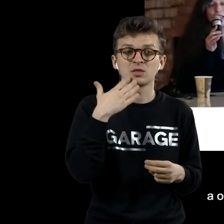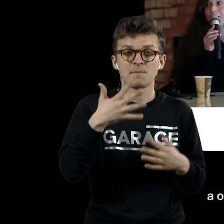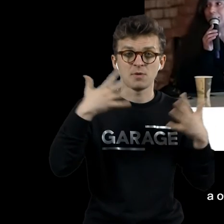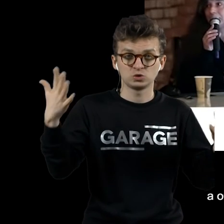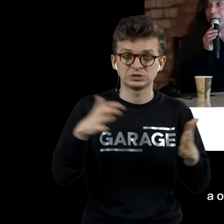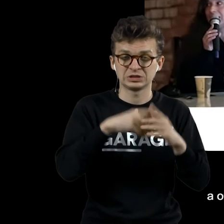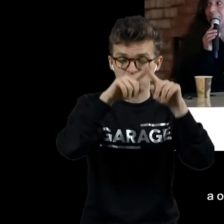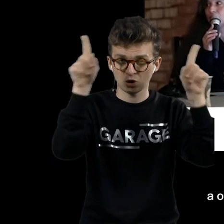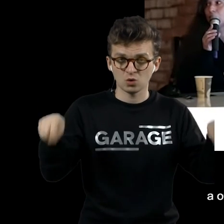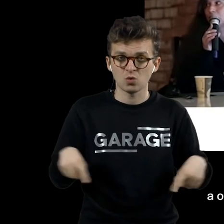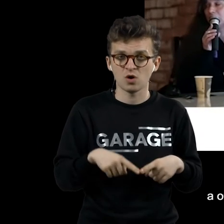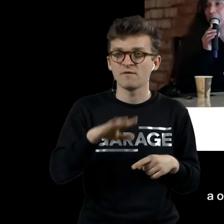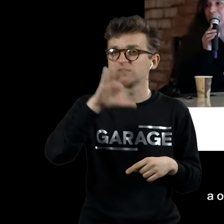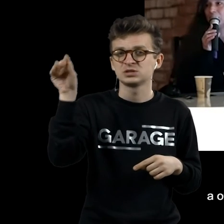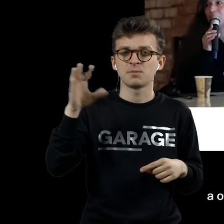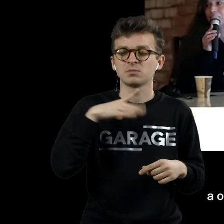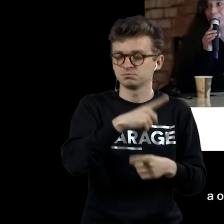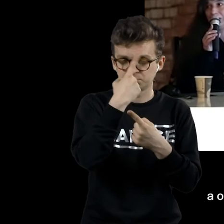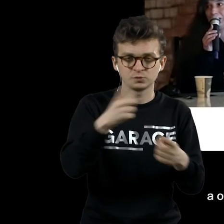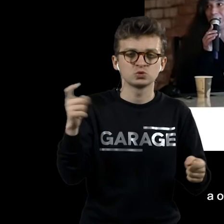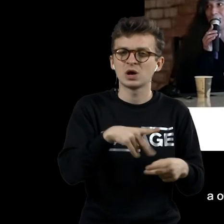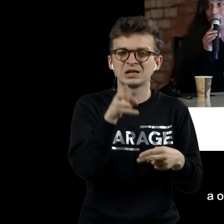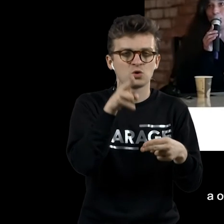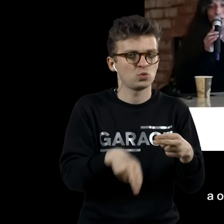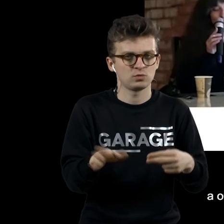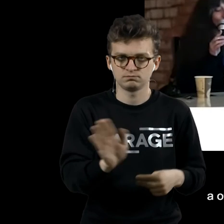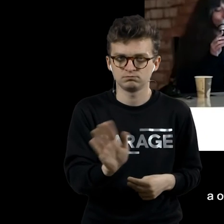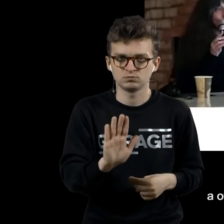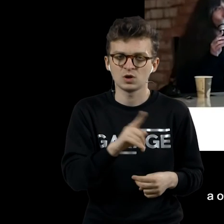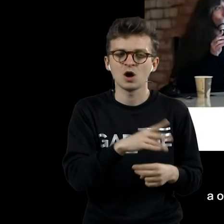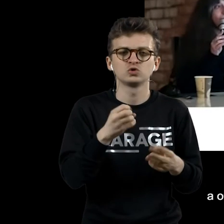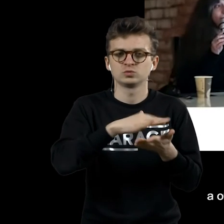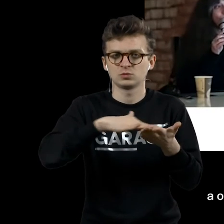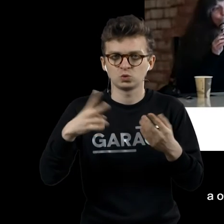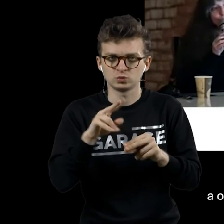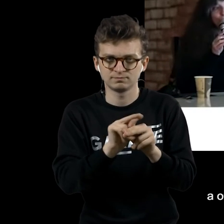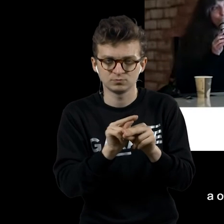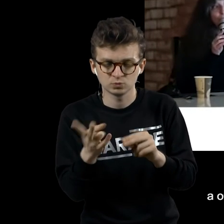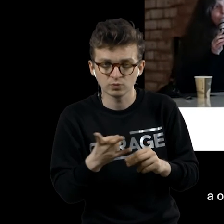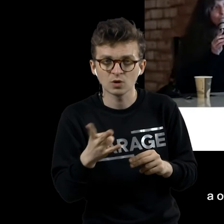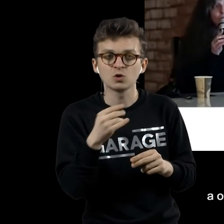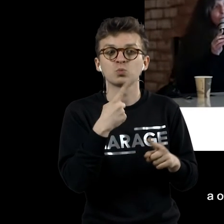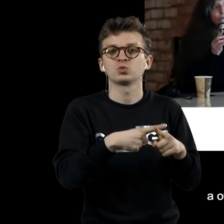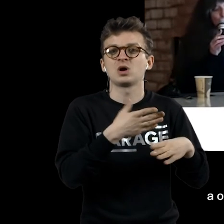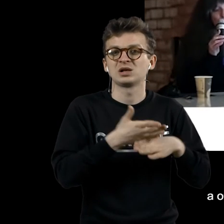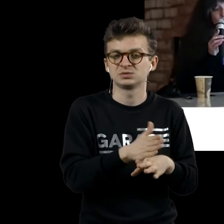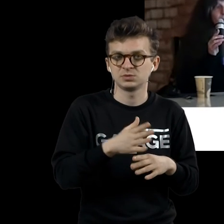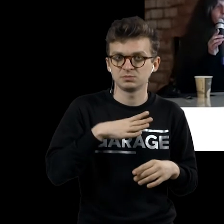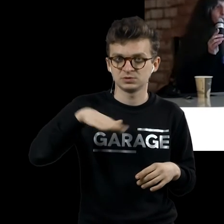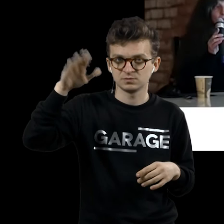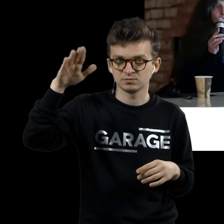которое объявлено незавершенным, оно не закончено в 1923 году, оно объявлено незавершенным. Еще оно было разбито слегка.